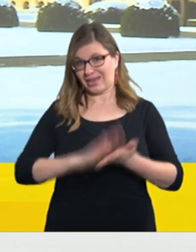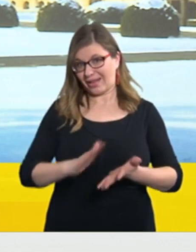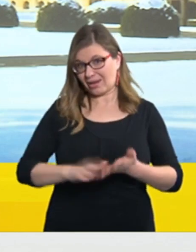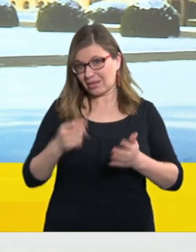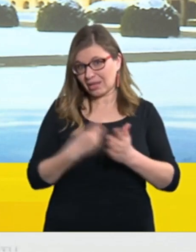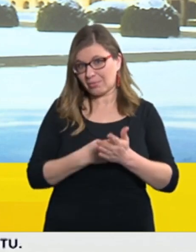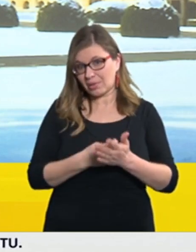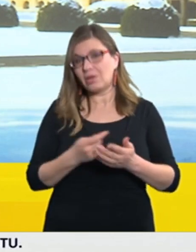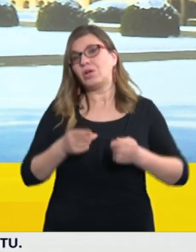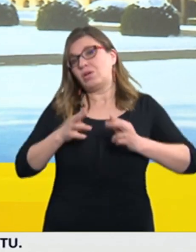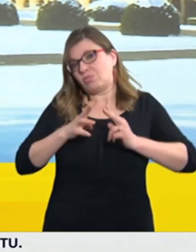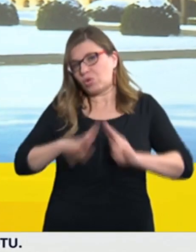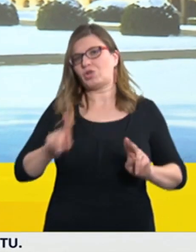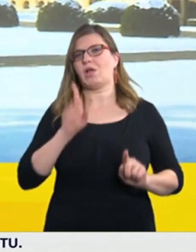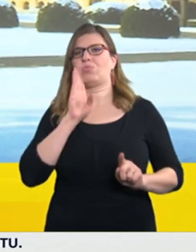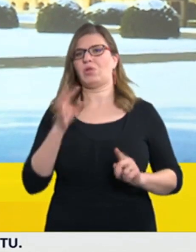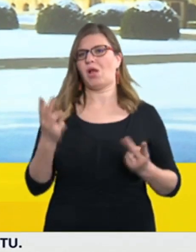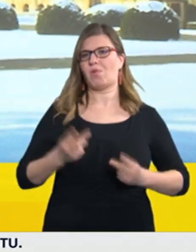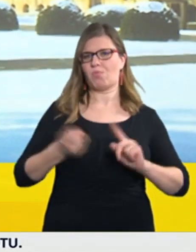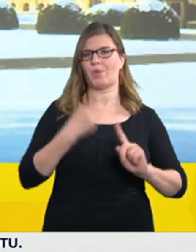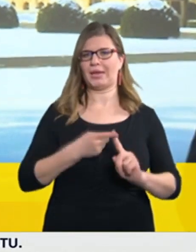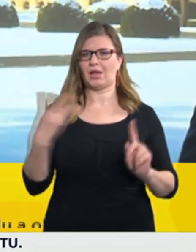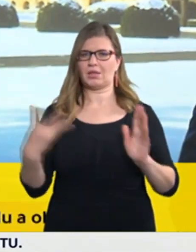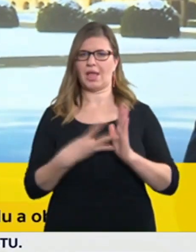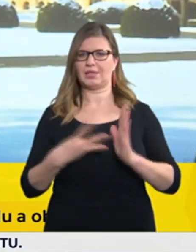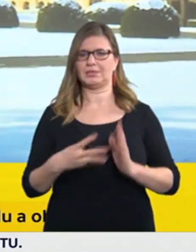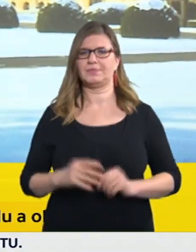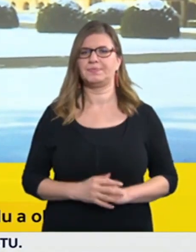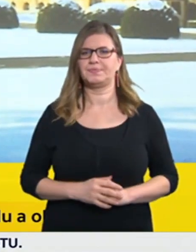vysoký smysl. Tak děkuji. Ještě paní Baranová, novinky.